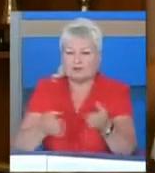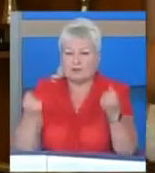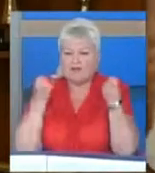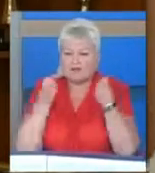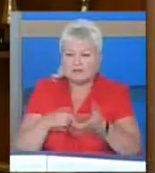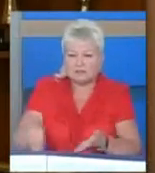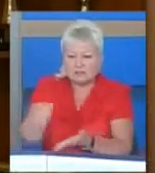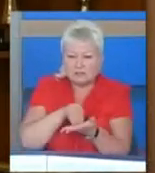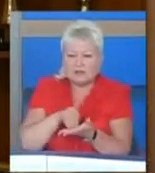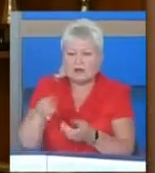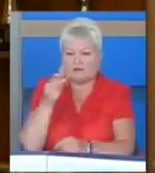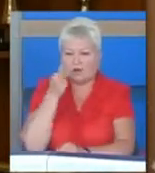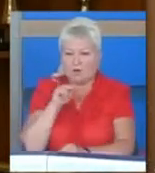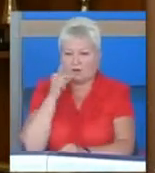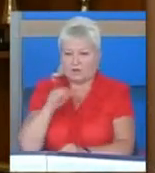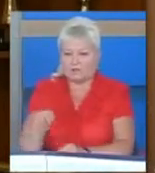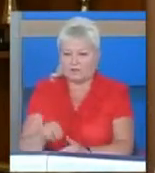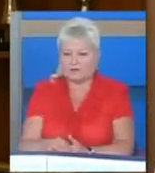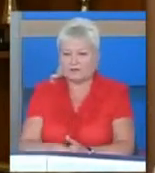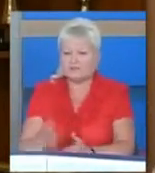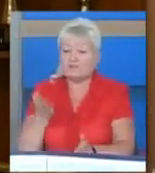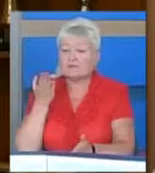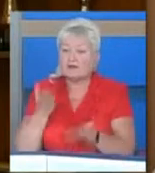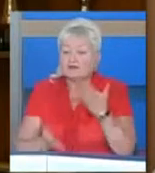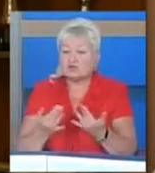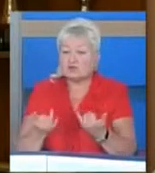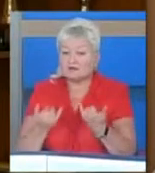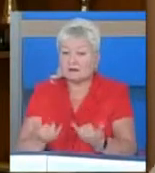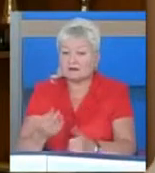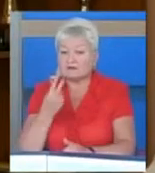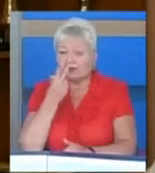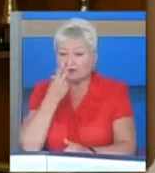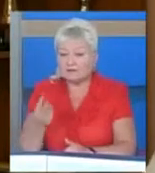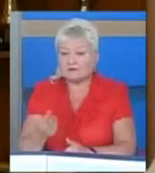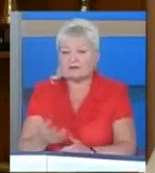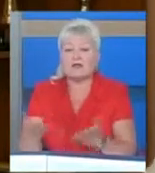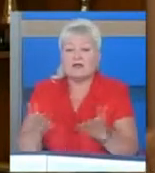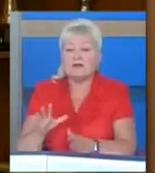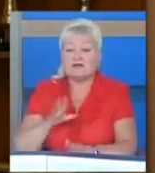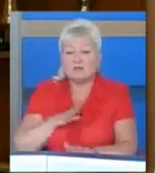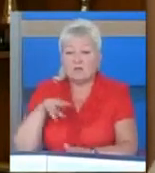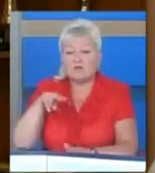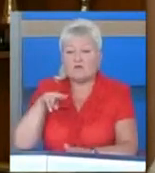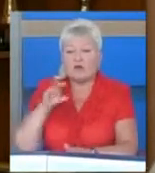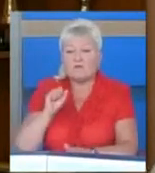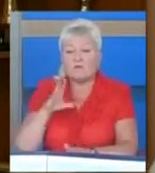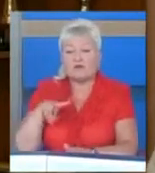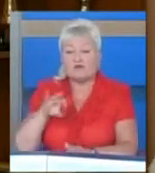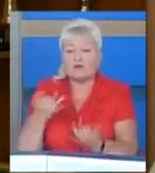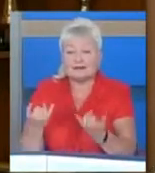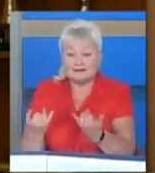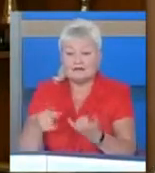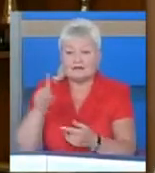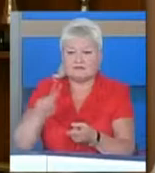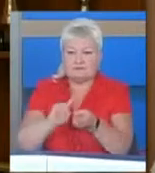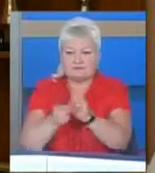покращувати. Якщо зараз подивитися, яким був Павлик, він став зараз вже спортсмен,